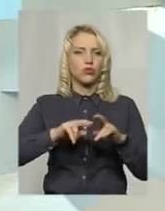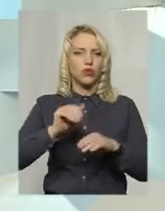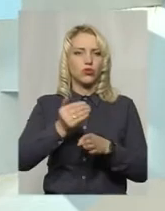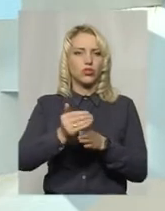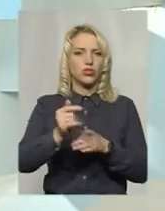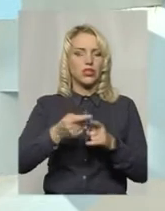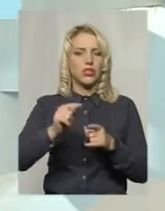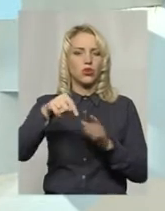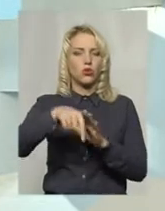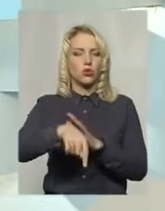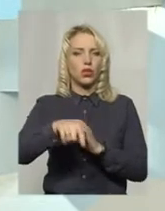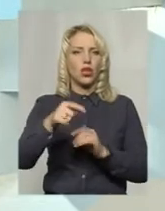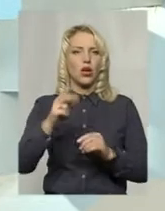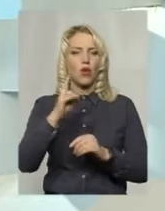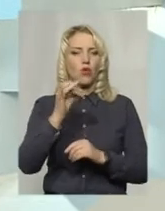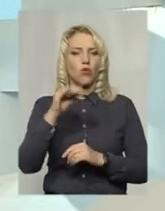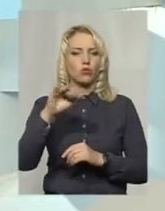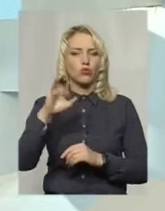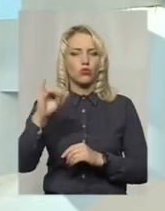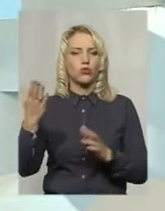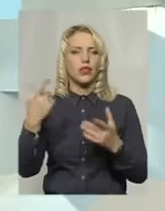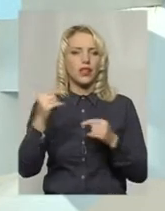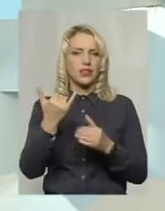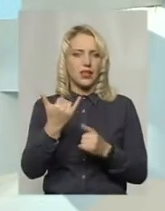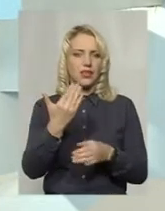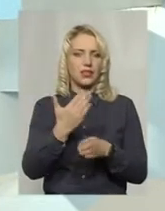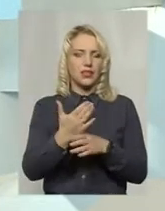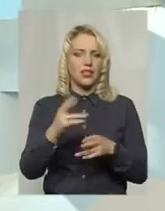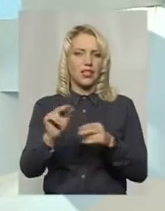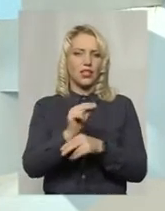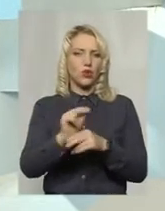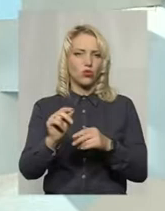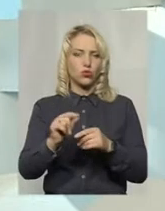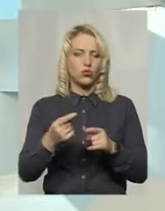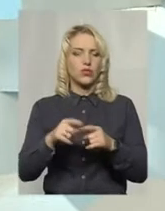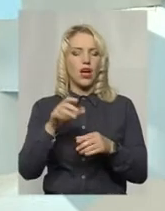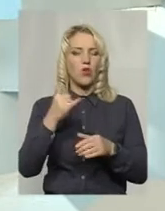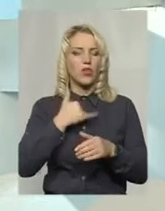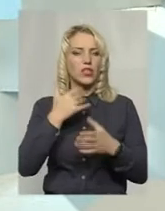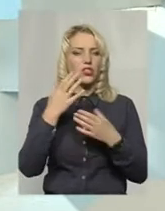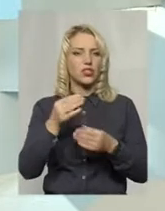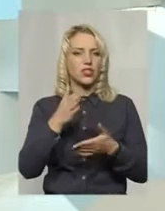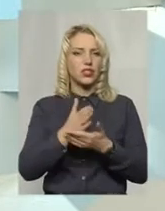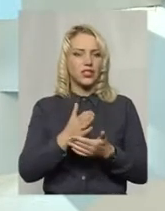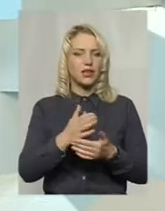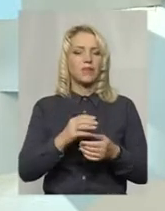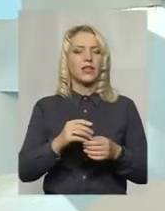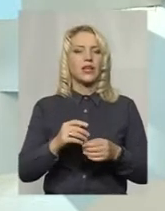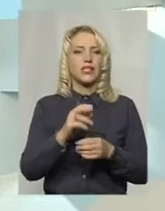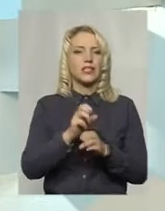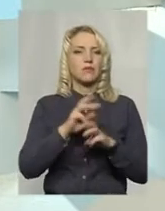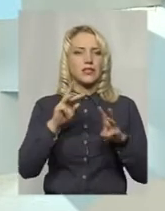саме того корпусу, якого відбувається зараз реконструкція. Але в нас є ще штатне забезпечення всім